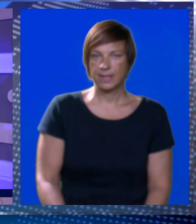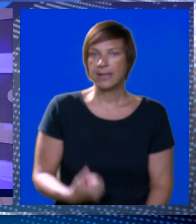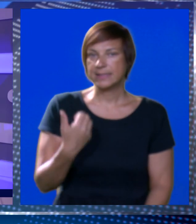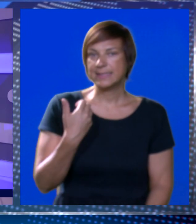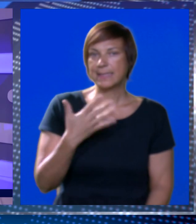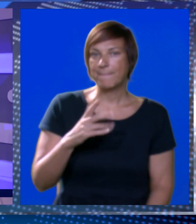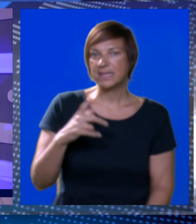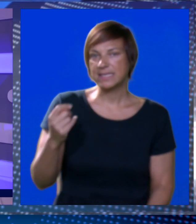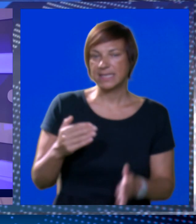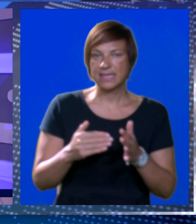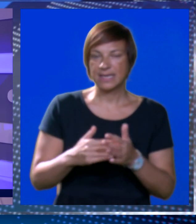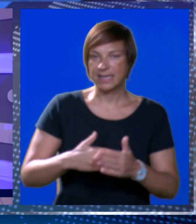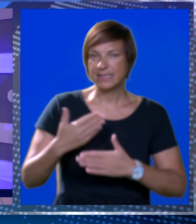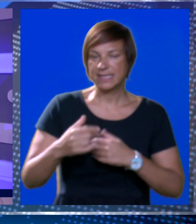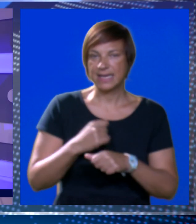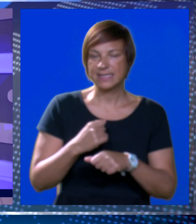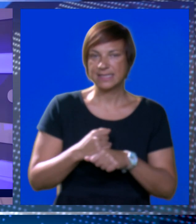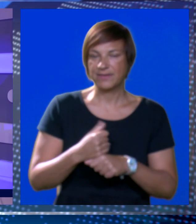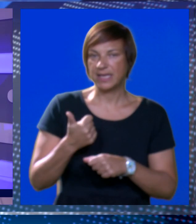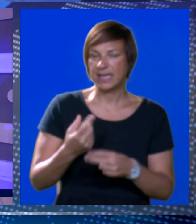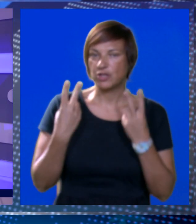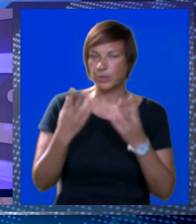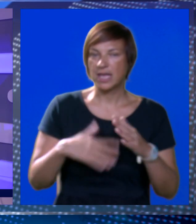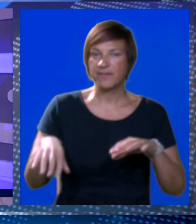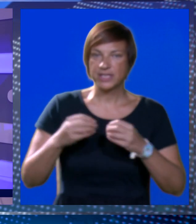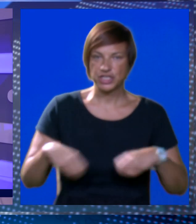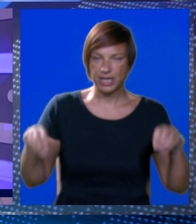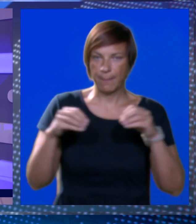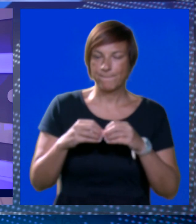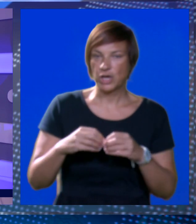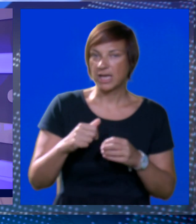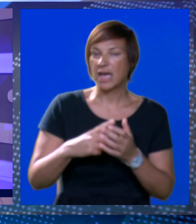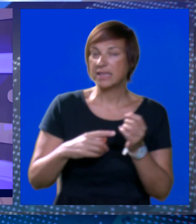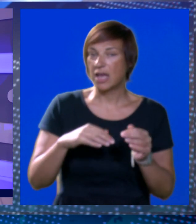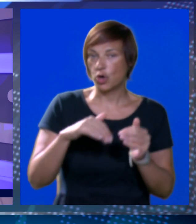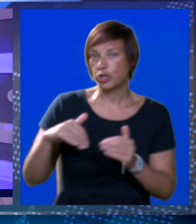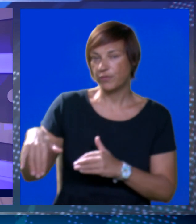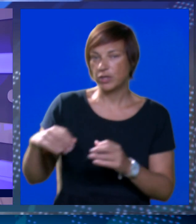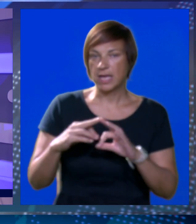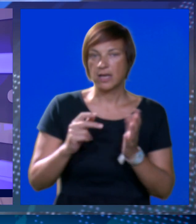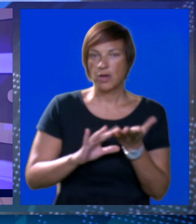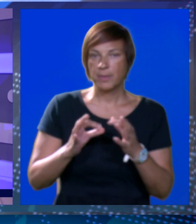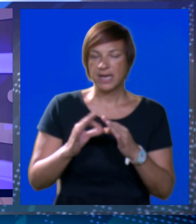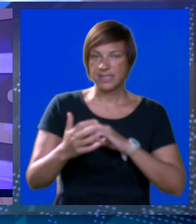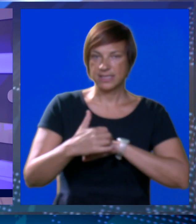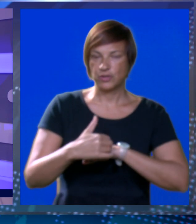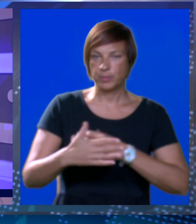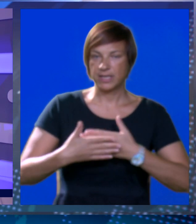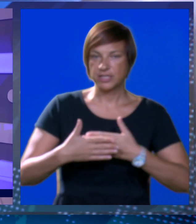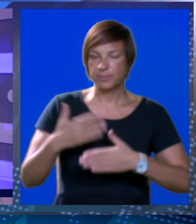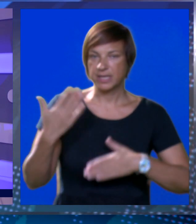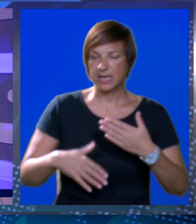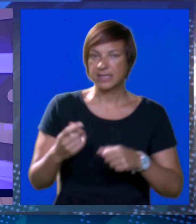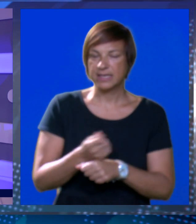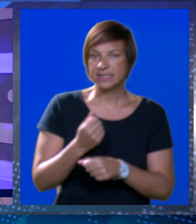Za 15. dana trebali bi se nastaviti radovina jednom od najvećih projekata od vodnje, aglomeraciji Dubrovnik. Kraju će se